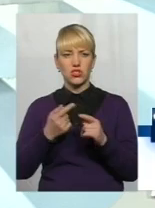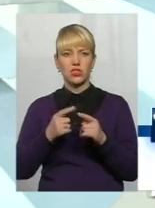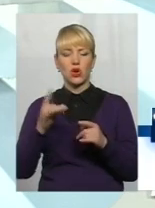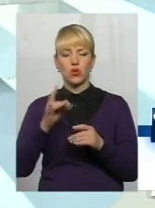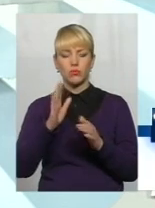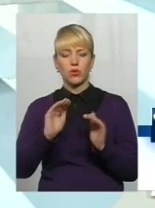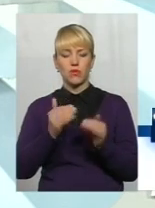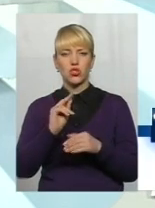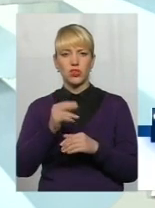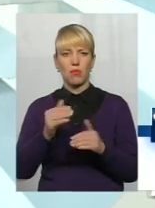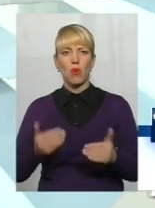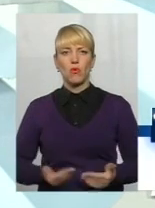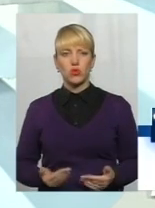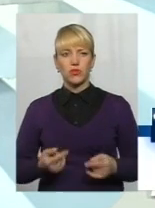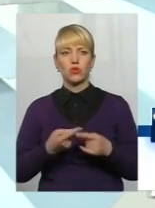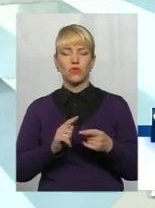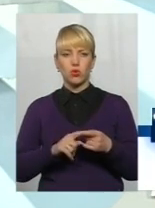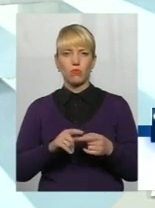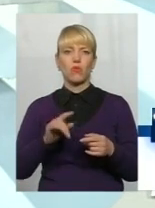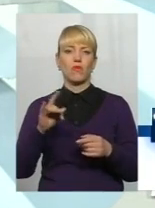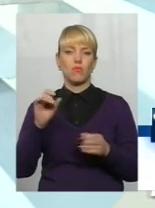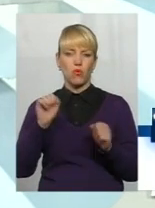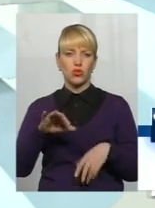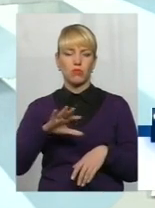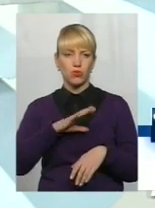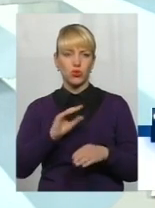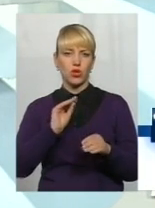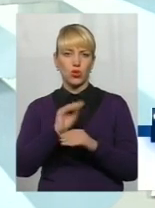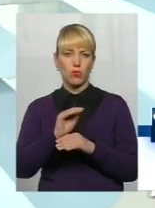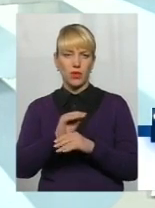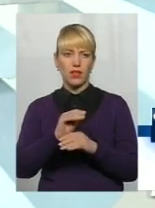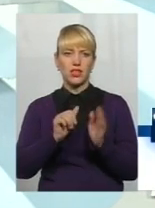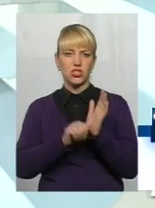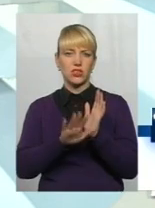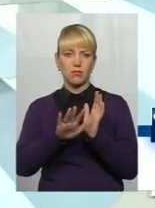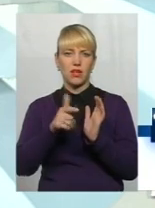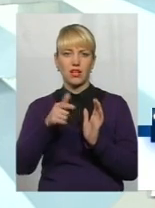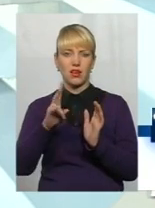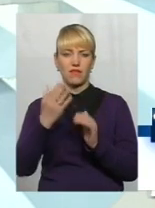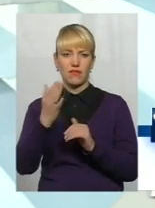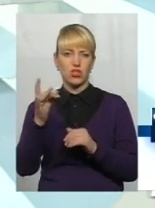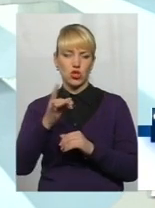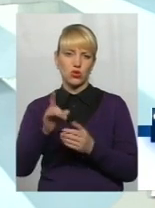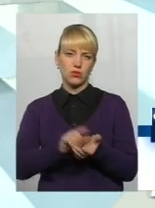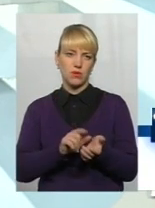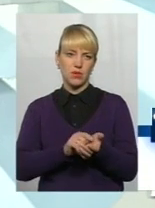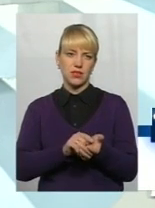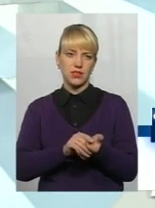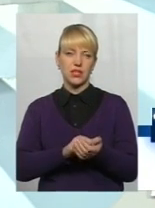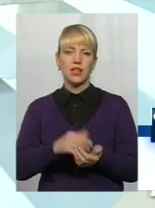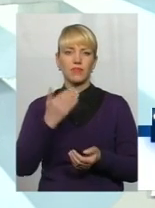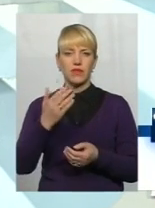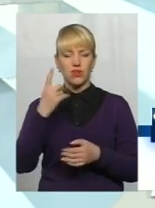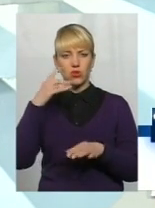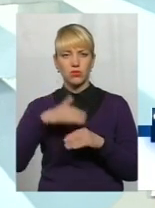вийде менше прожиткового, то в даному випадку у вас може бути і доплати 65 гривень до вашого розміру пенсії. Ви